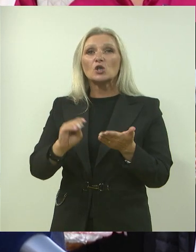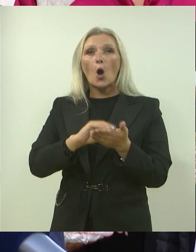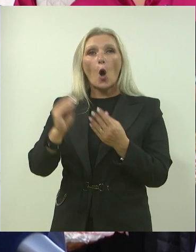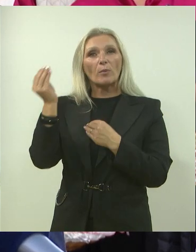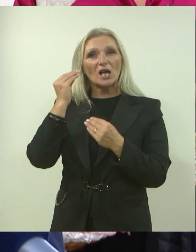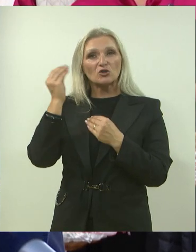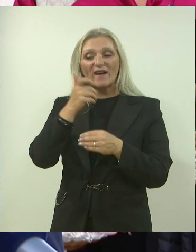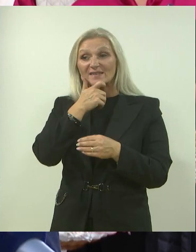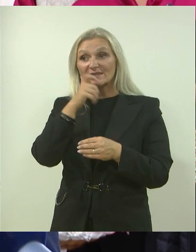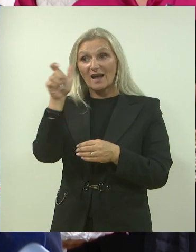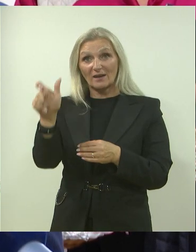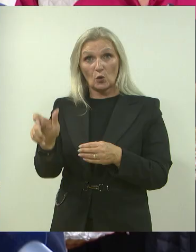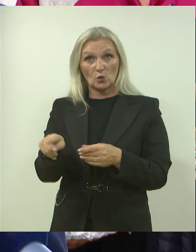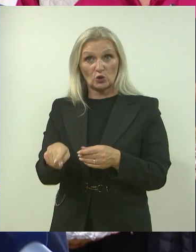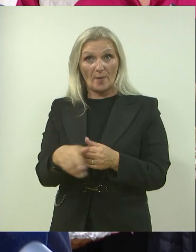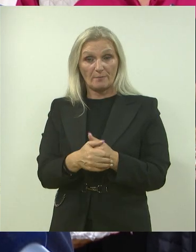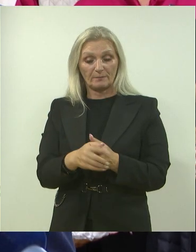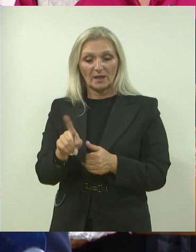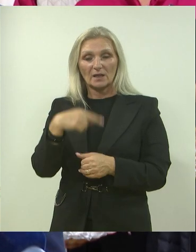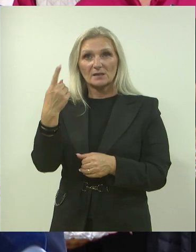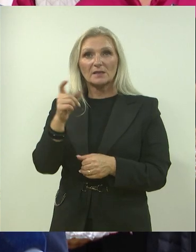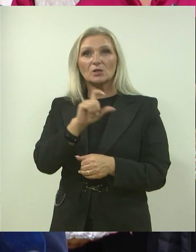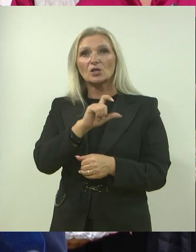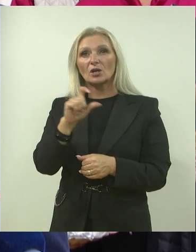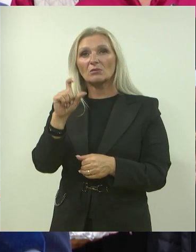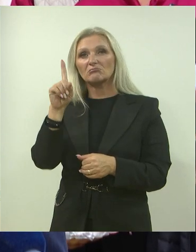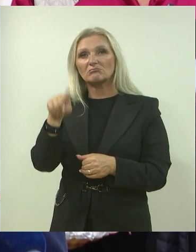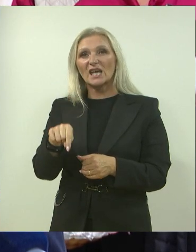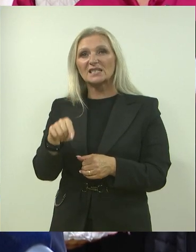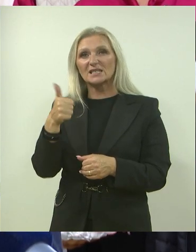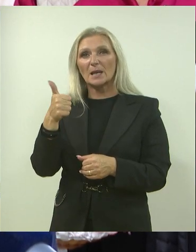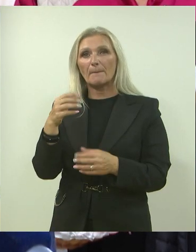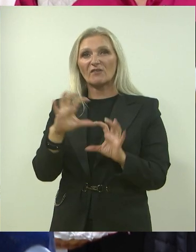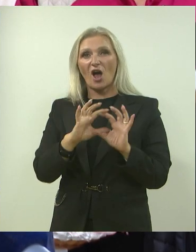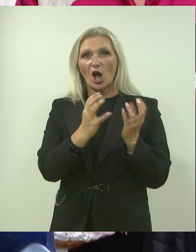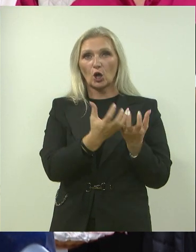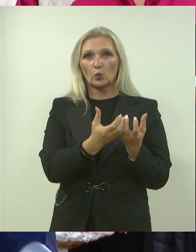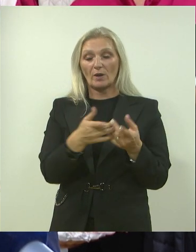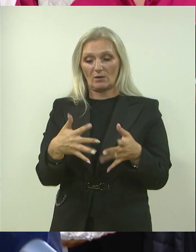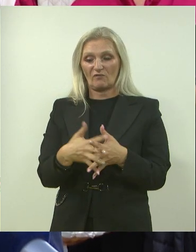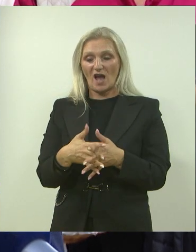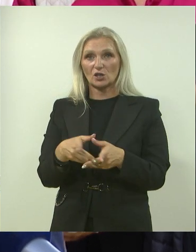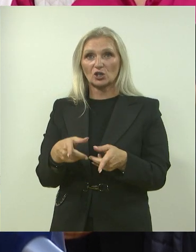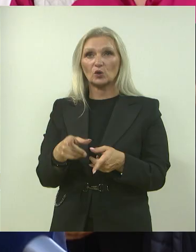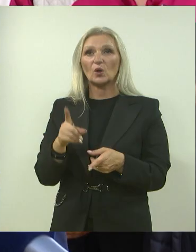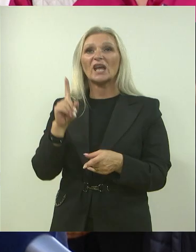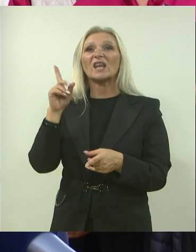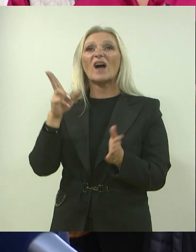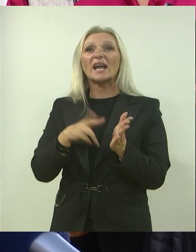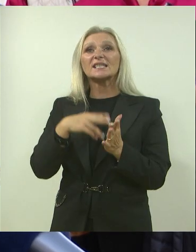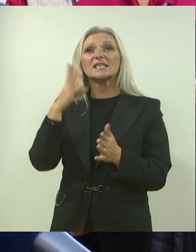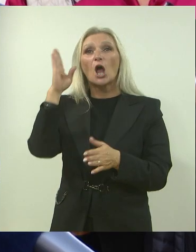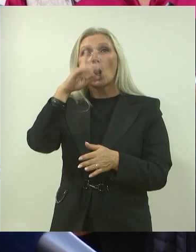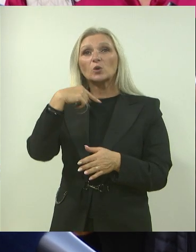obrazovanje starijih osoba. U sljedećih mjesec dana krenut ćemo sa prvim grupama u Varaždinu, Ivancu, Udbregu, u